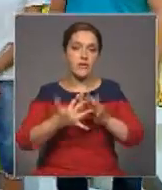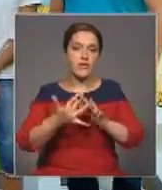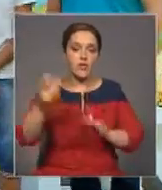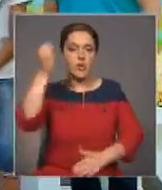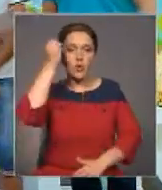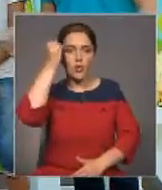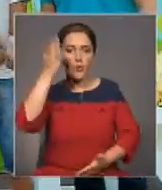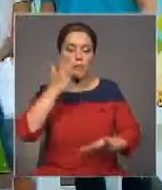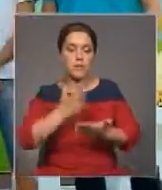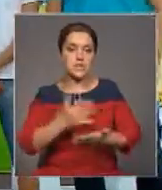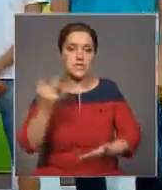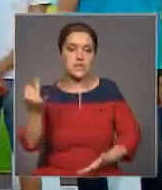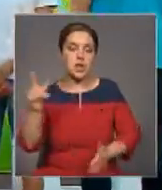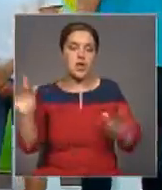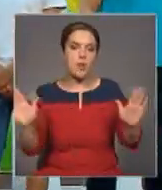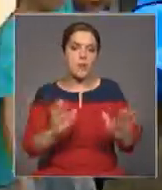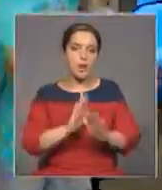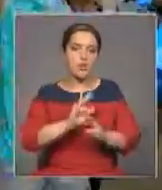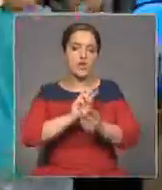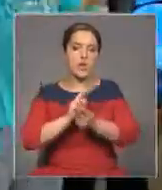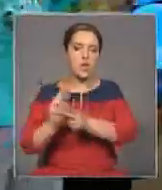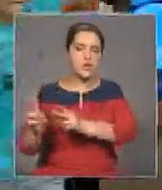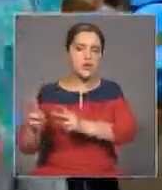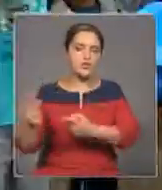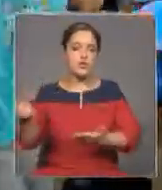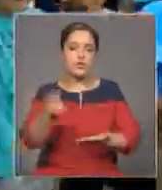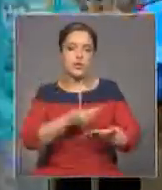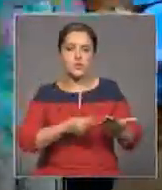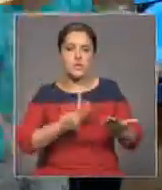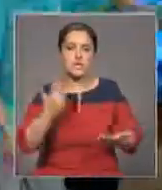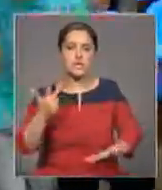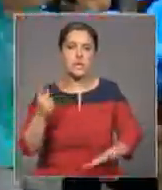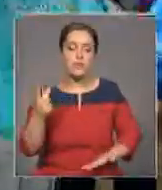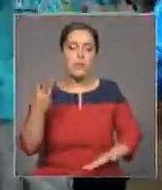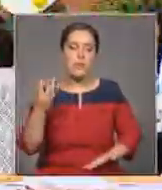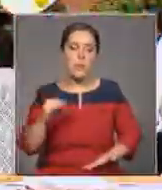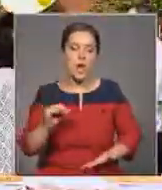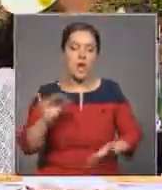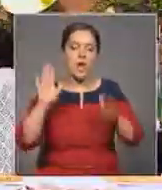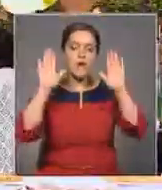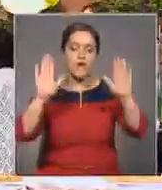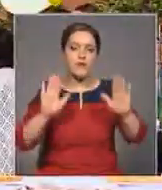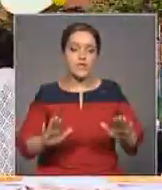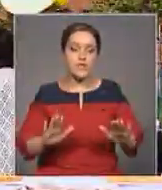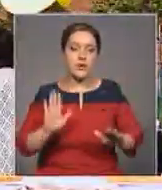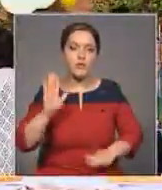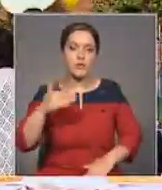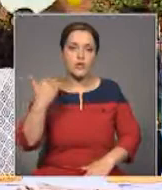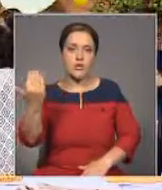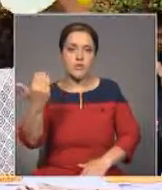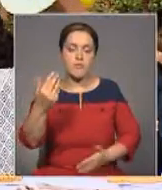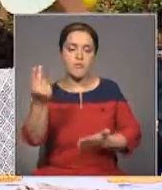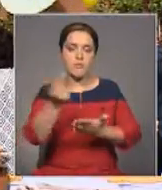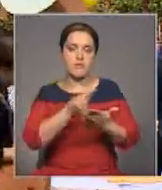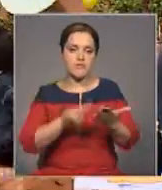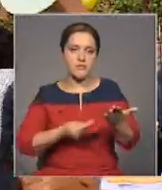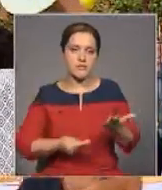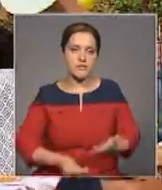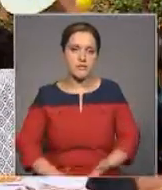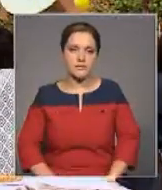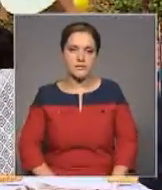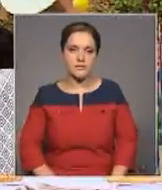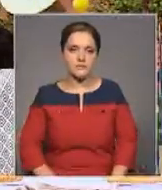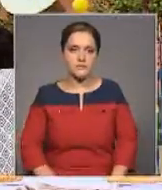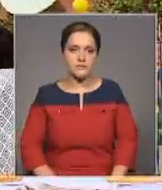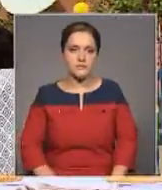развитые личности. Они и поют, и танцуют, и даже рисуют. Кстати, 31 мая состоится выставка их художественных творческих работ. Каухар